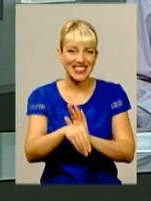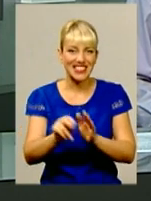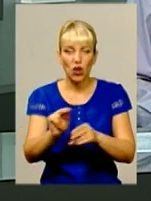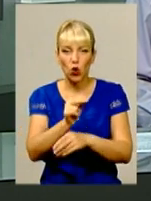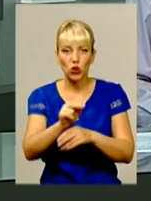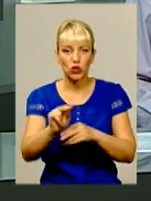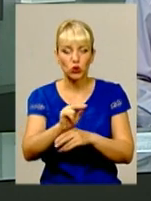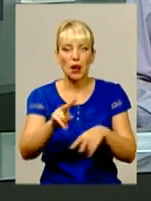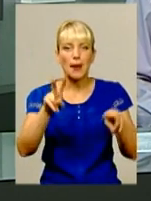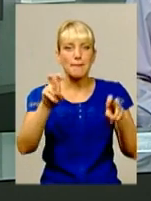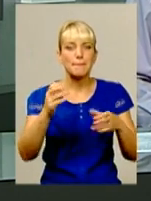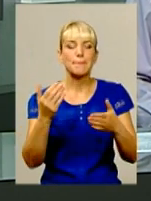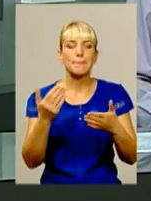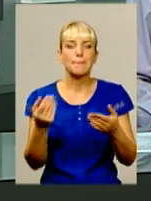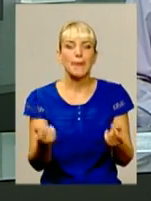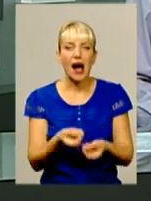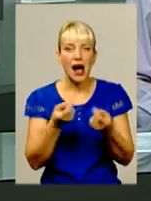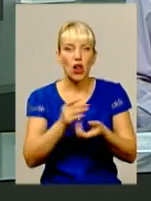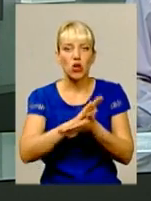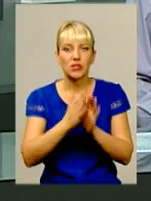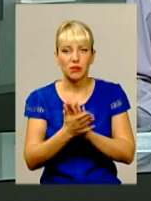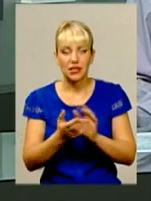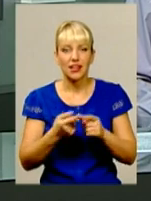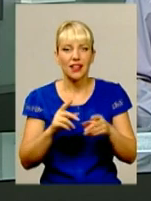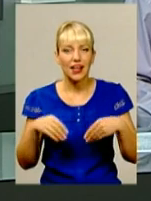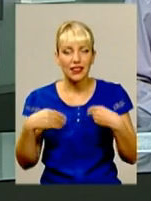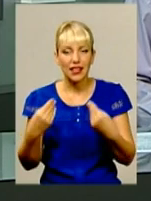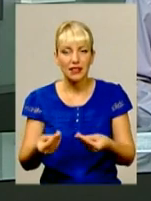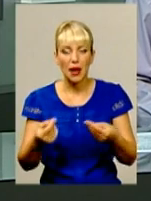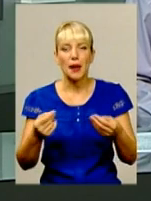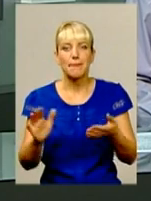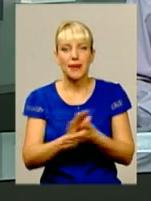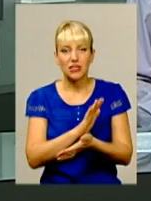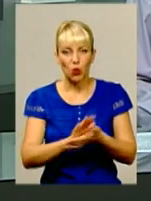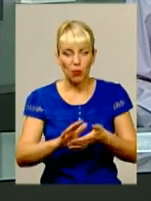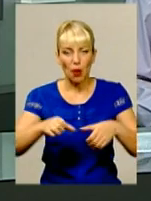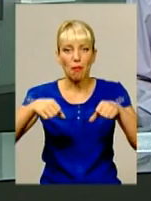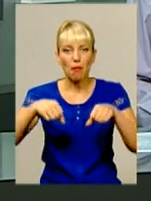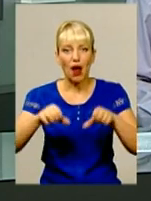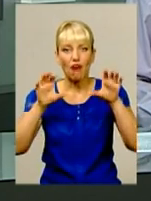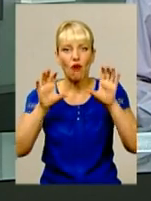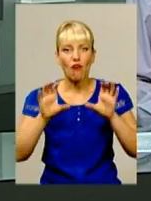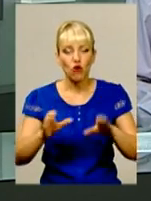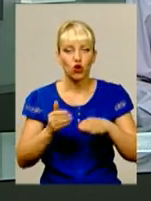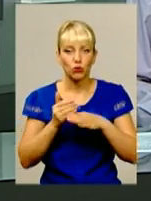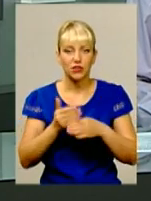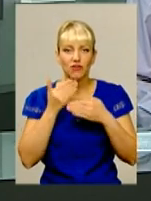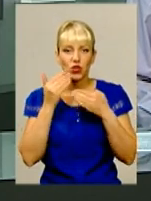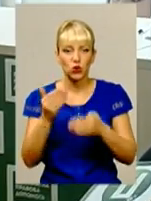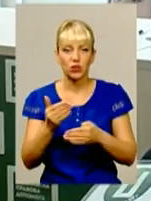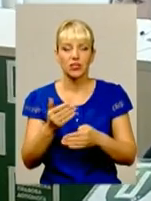Загалом до Хмельницького місцевого центру надання безоплатної правової допомоги вже звернулися майже півтори сотні краян.